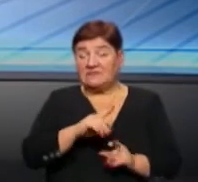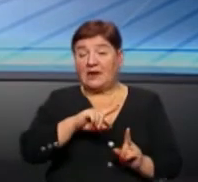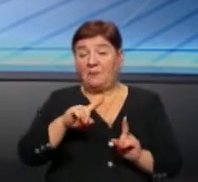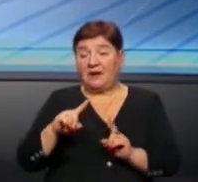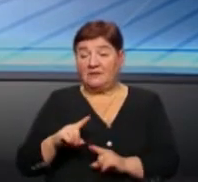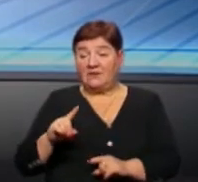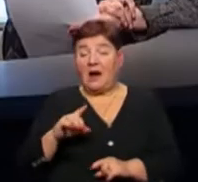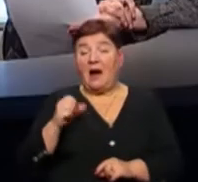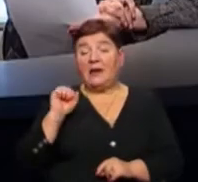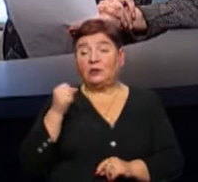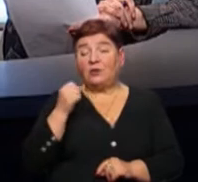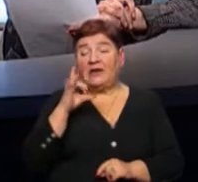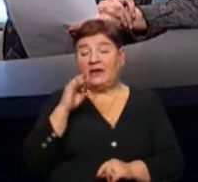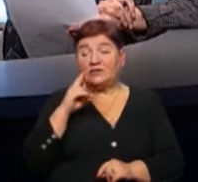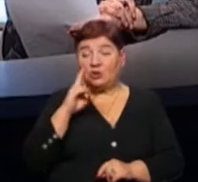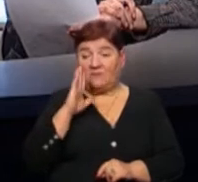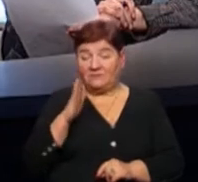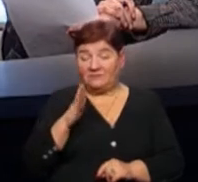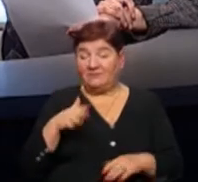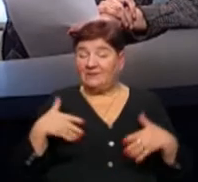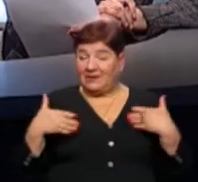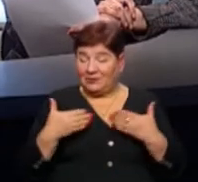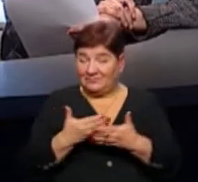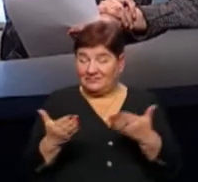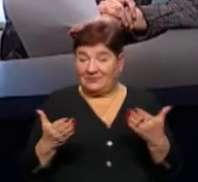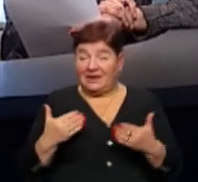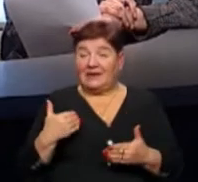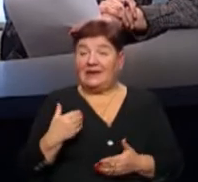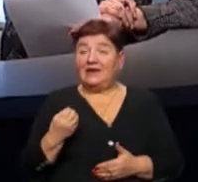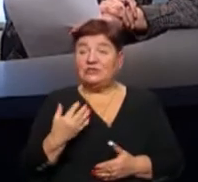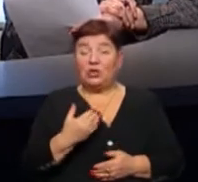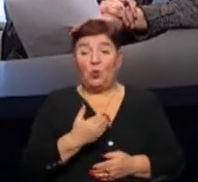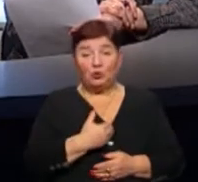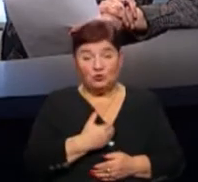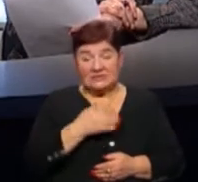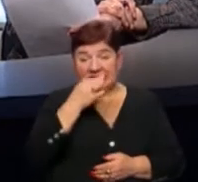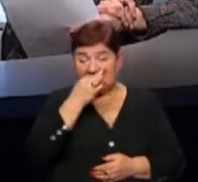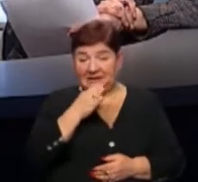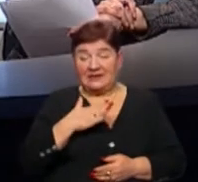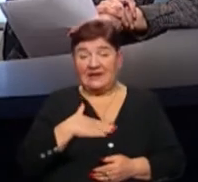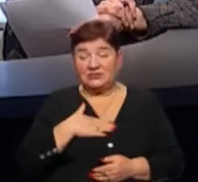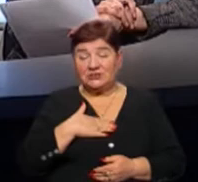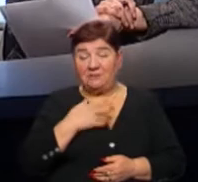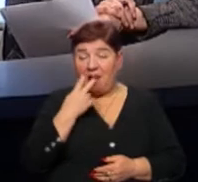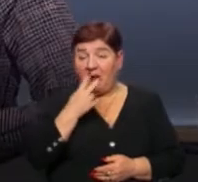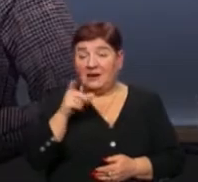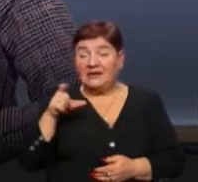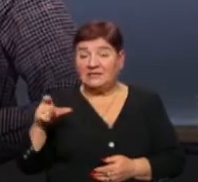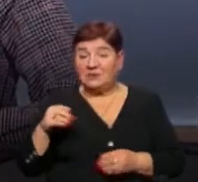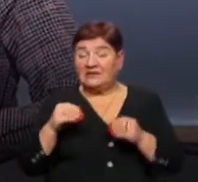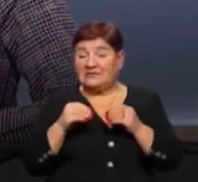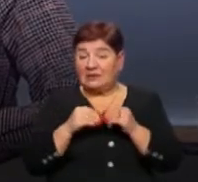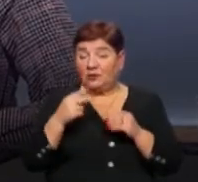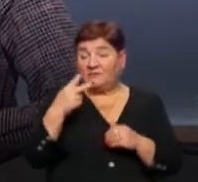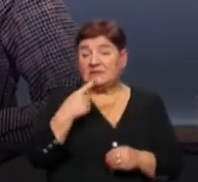Анатолій Рижиков. Вітаю вас. Вітаю. Я хочу ще нагадати нашим глядачам, що ще 10 вересня